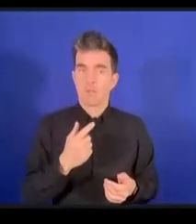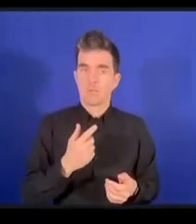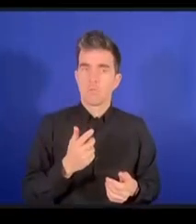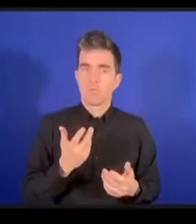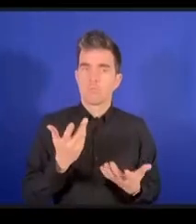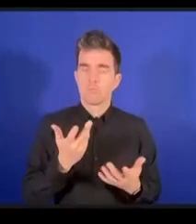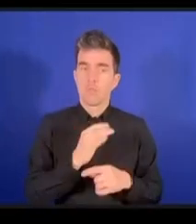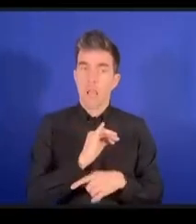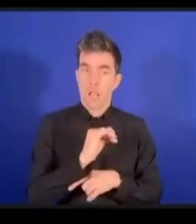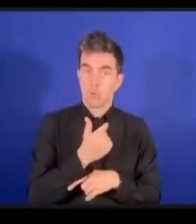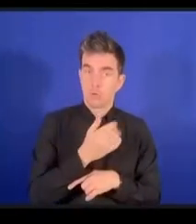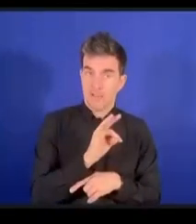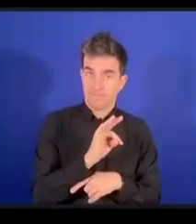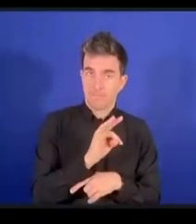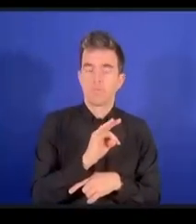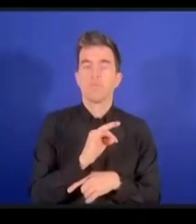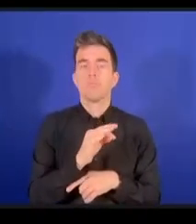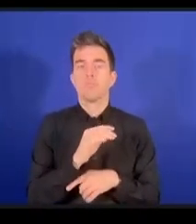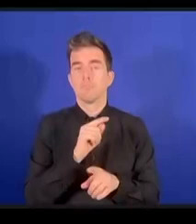secteurs